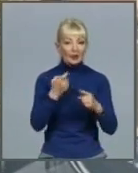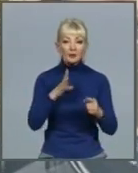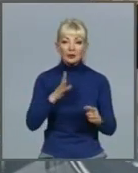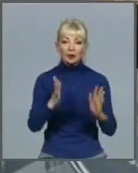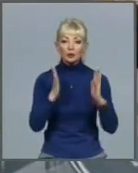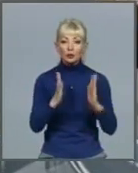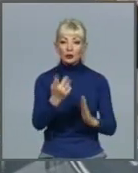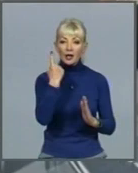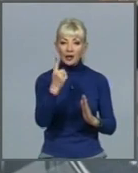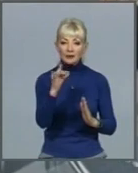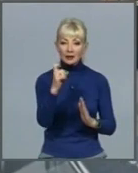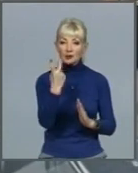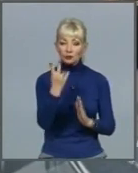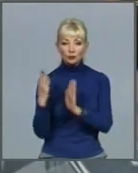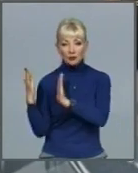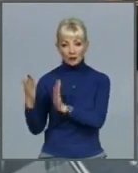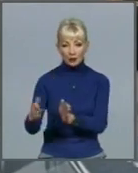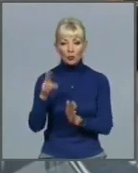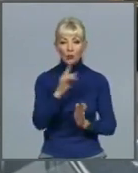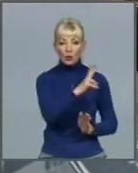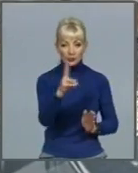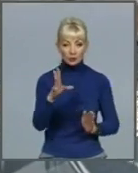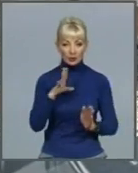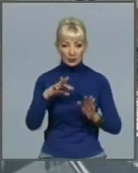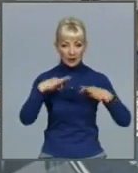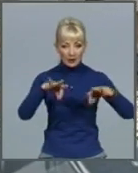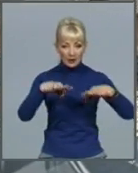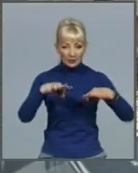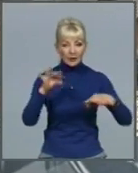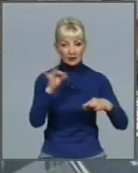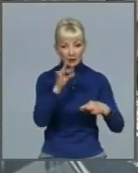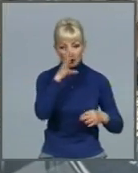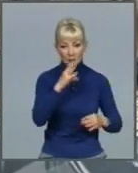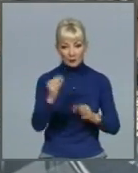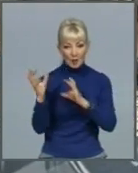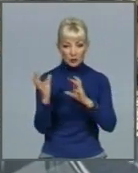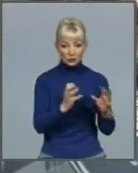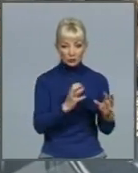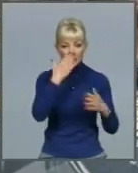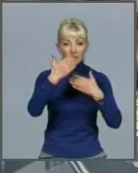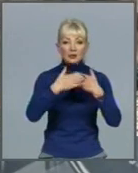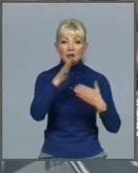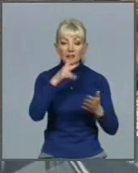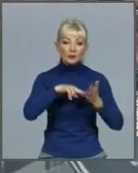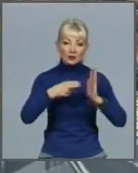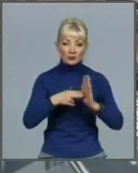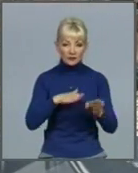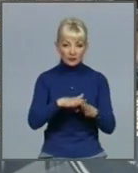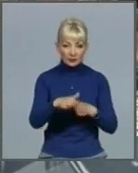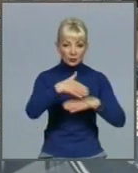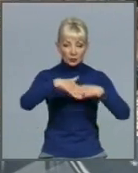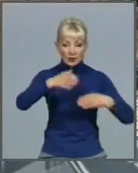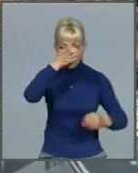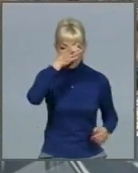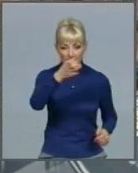смуг, по якій і пускали автотранспорт та маршрутки. Ближчайше часу планується виповнити вулицю Академіка Проскури